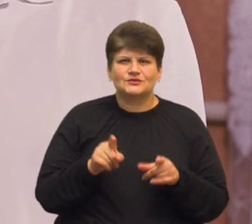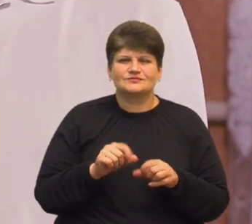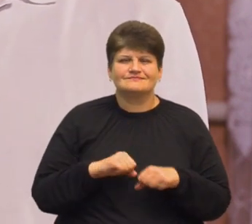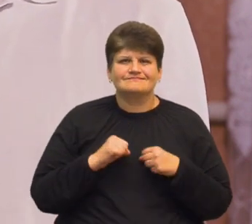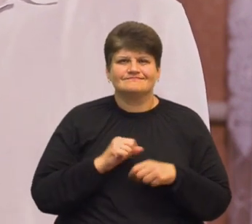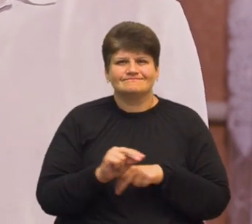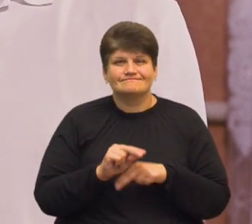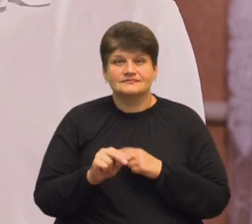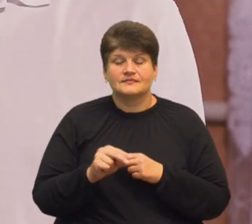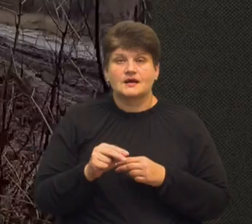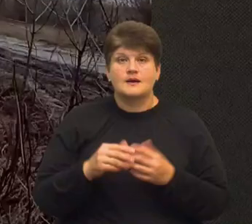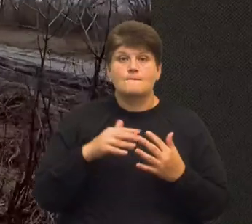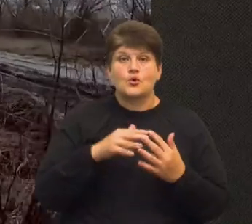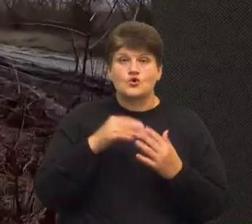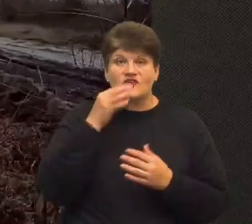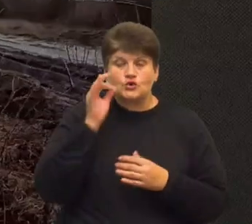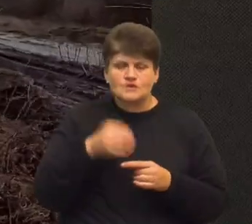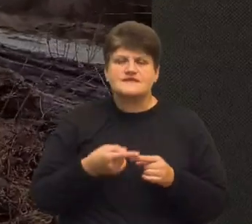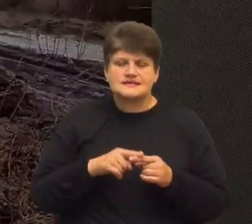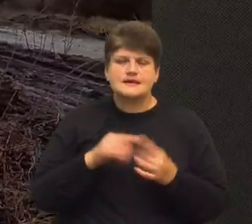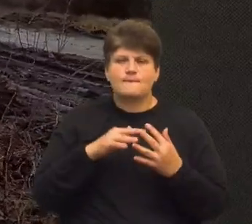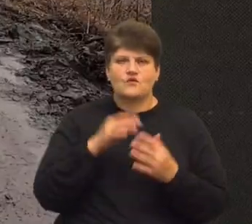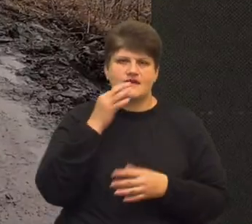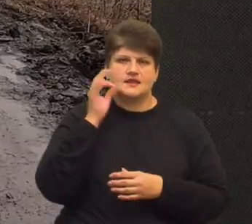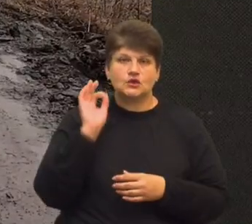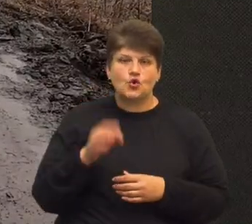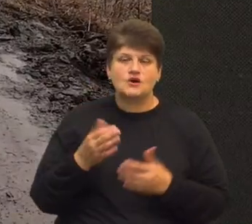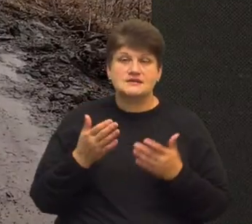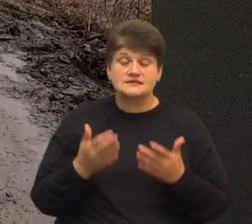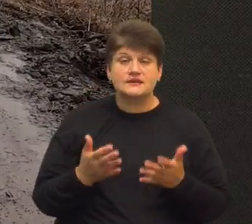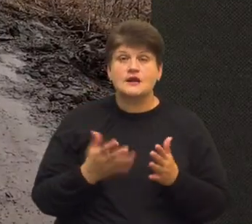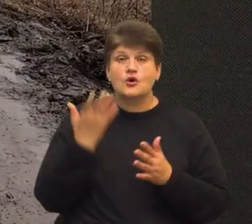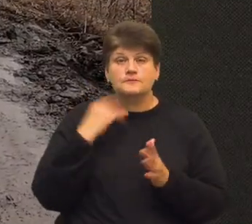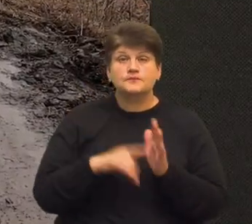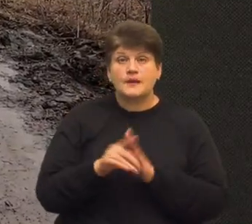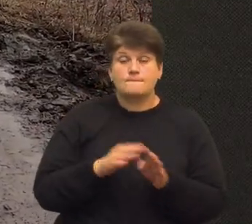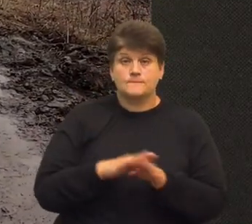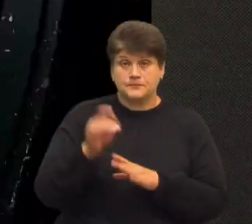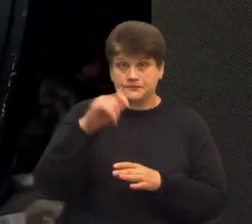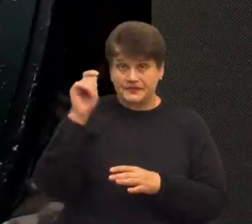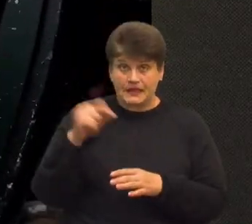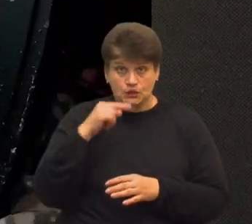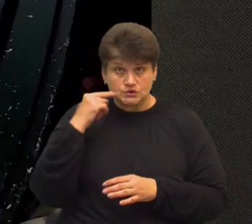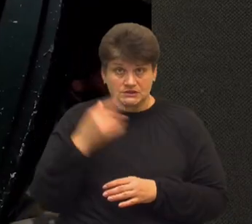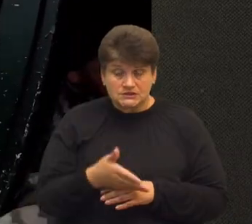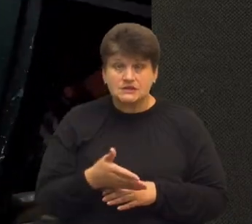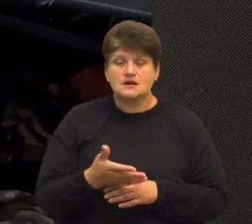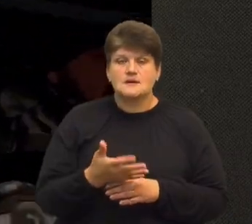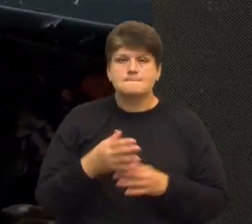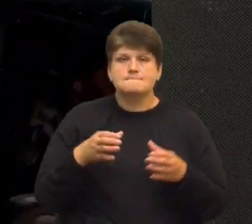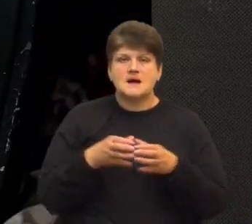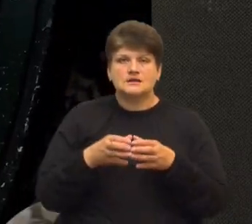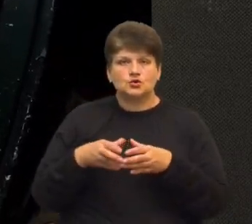навчити, бойовий досвід – це і бойовий досвід. Чоловік розповідає, після того, як розпочалося повномасштабне вторгнення Росії, батальйон Колізея